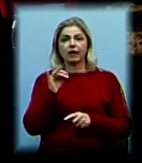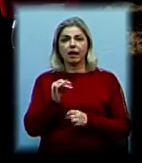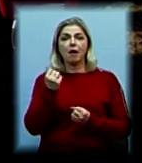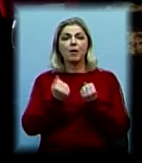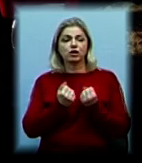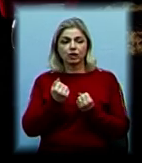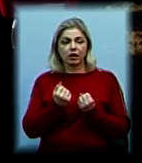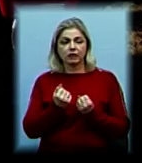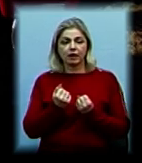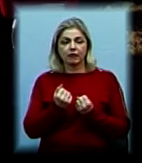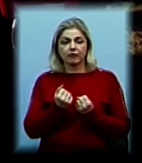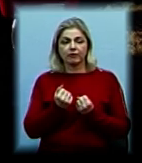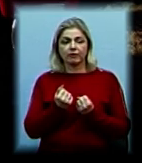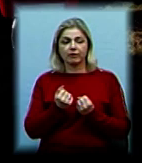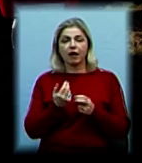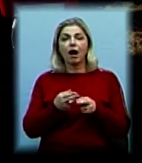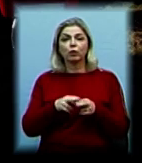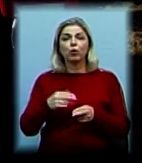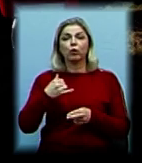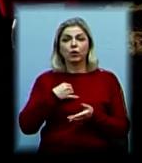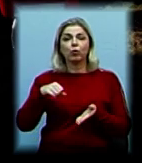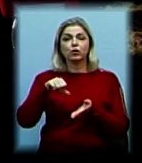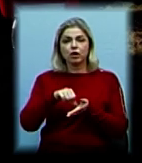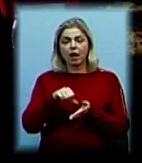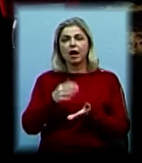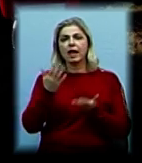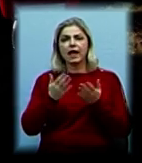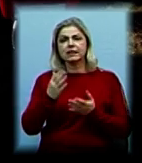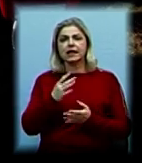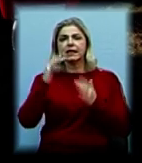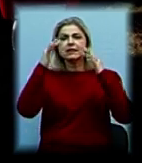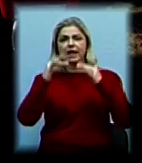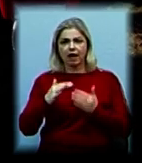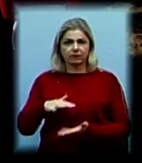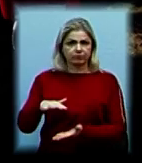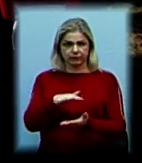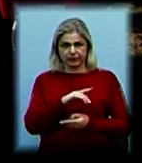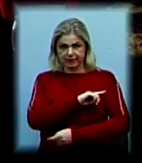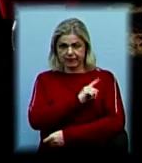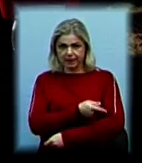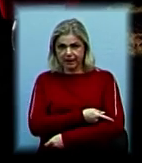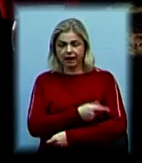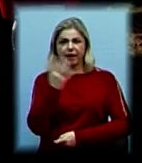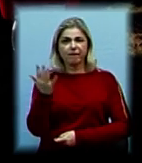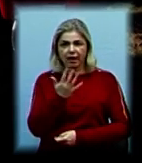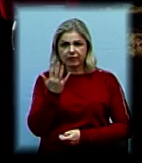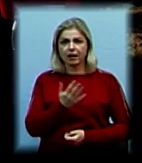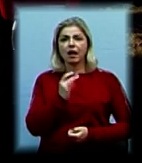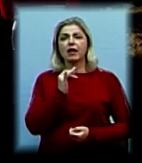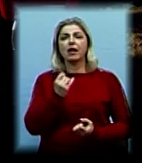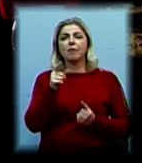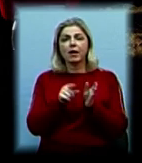машиною розгородження, яка у нас залучається при великих снігових заметах. З